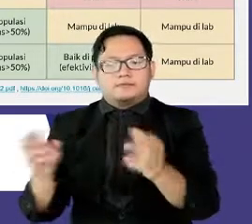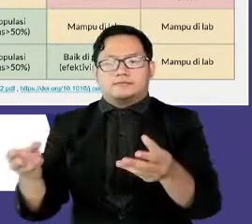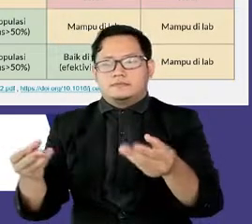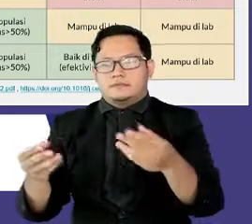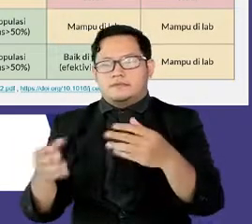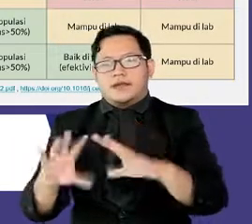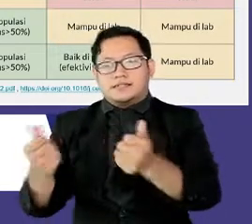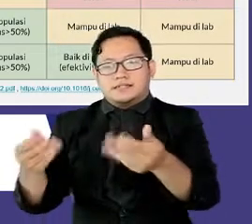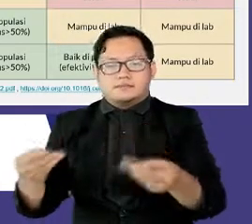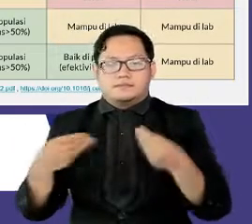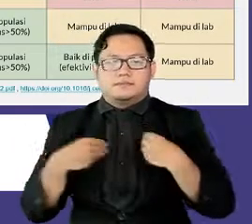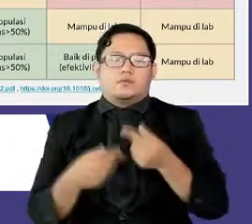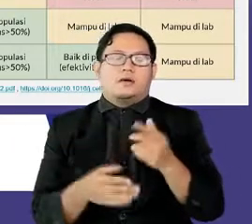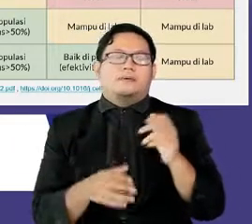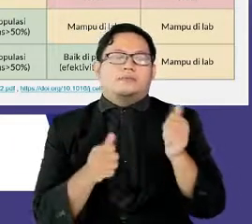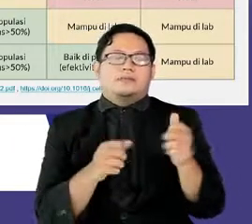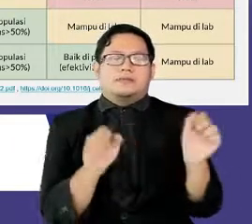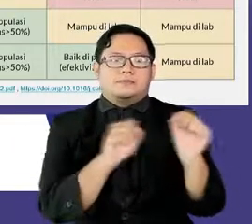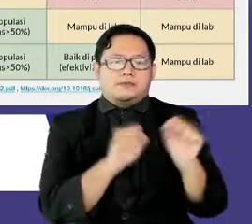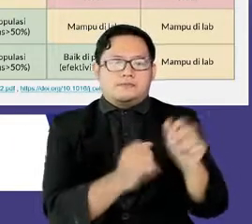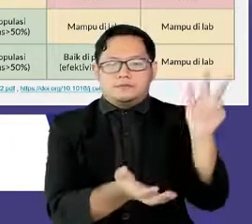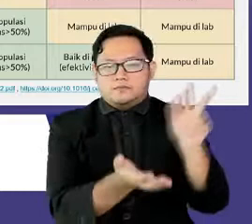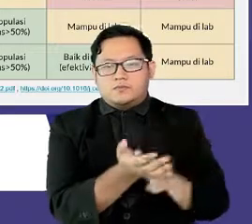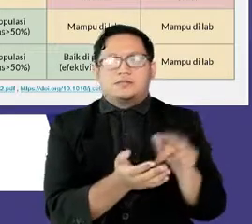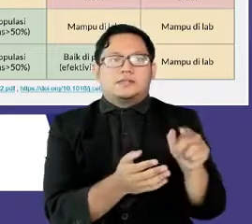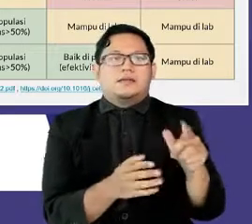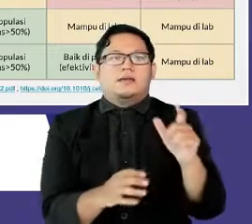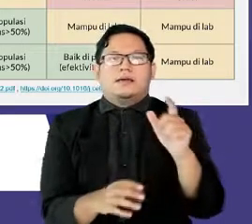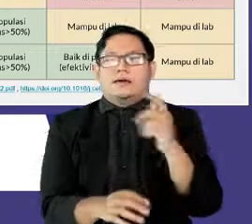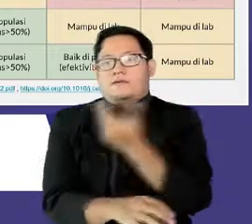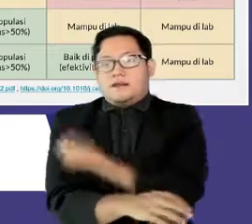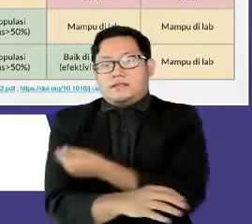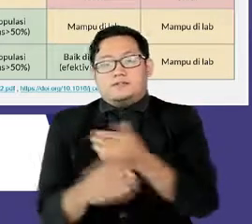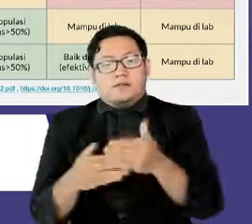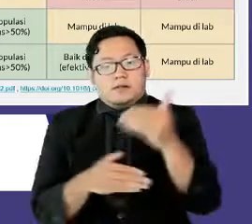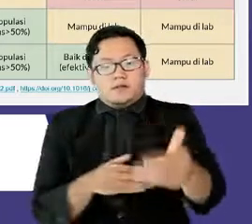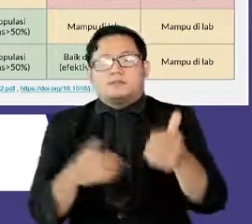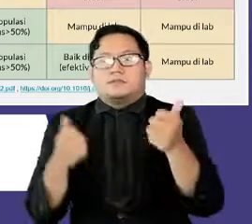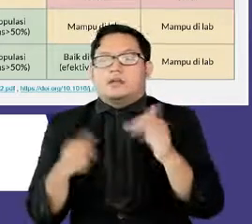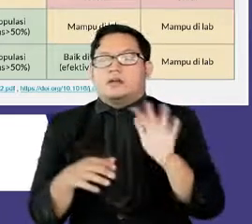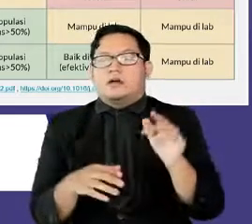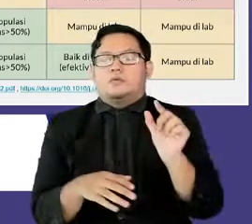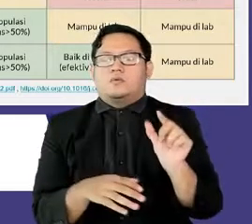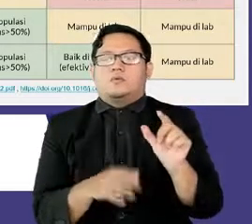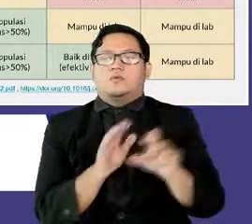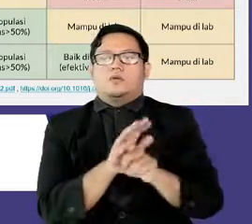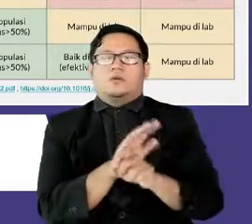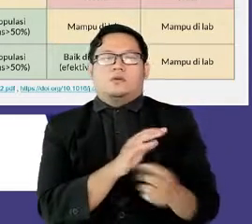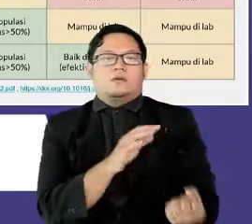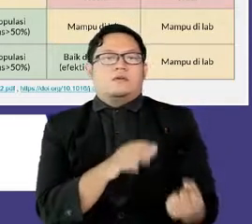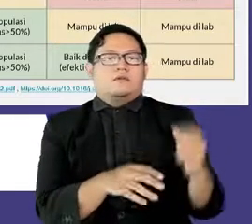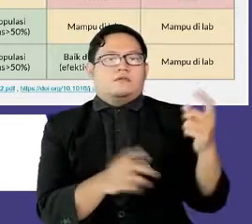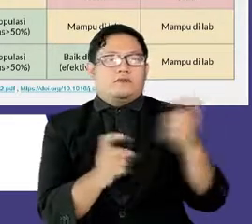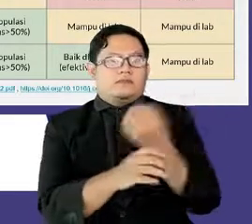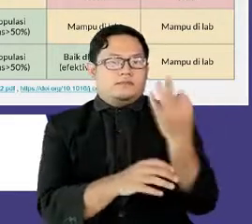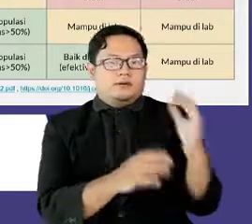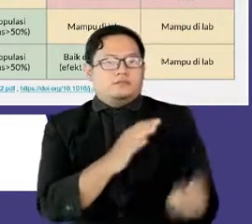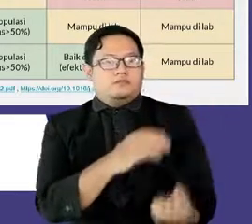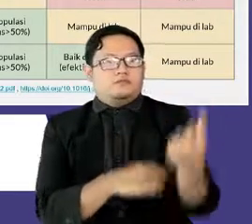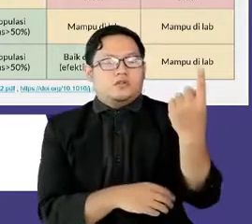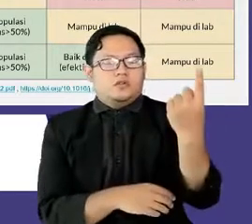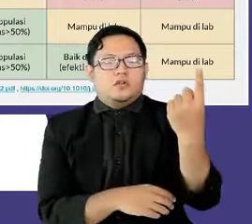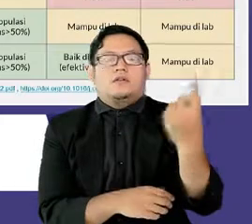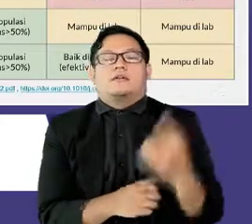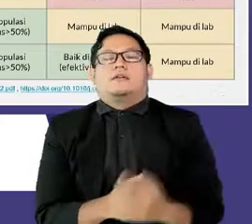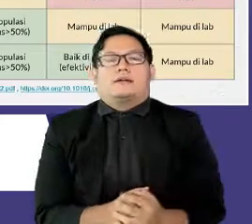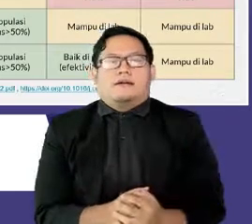importasi kasus yang mengandung varian baru saat upaya vaksinasi telah dijalankan. Seperti yang kita